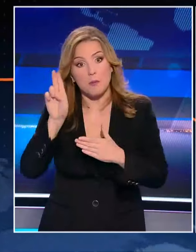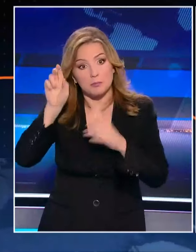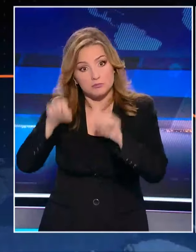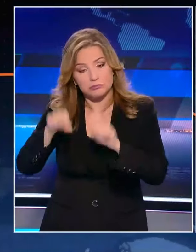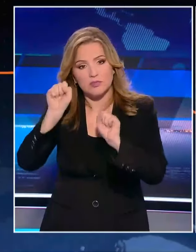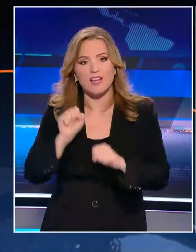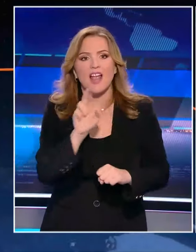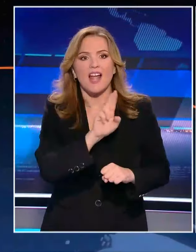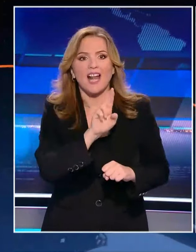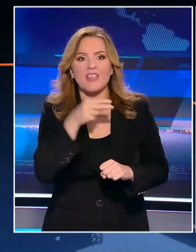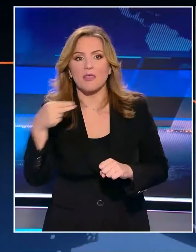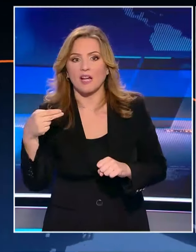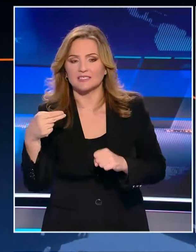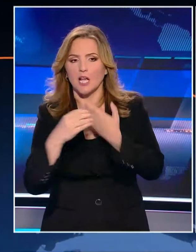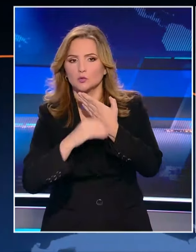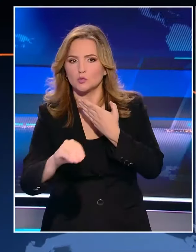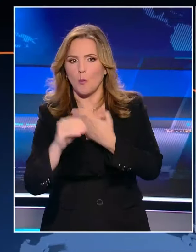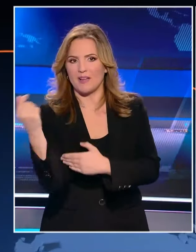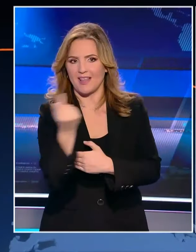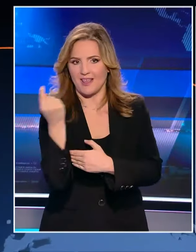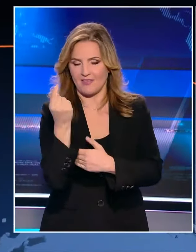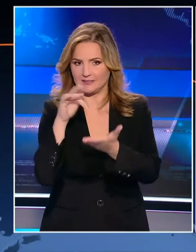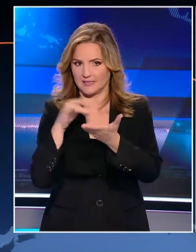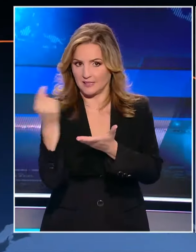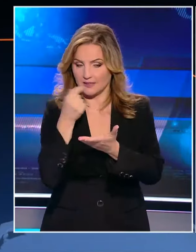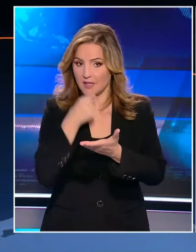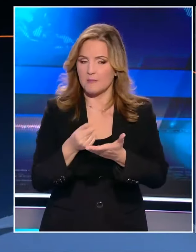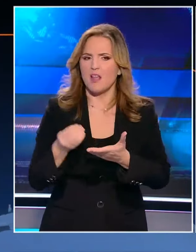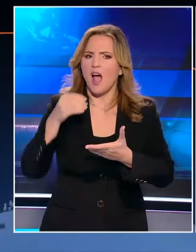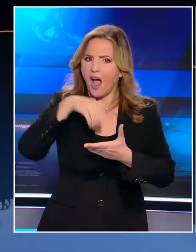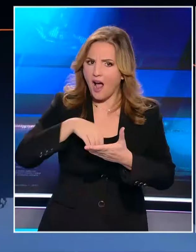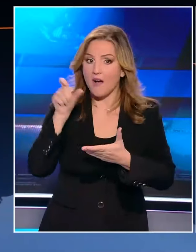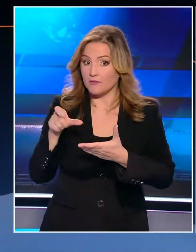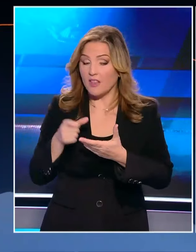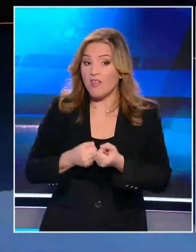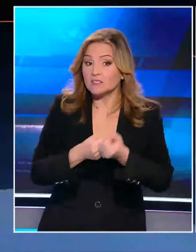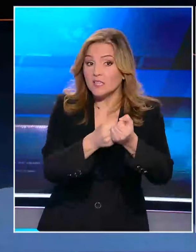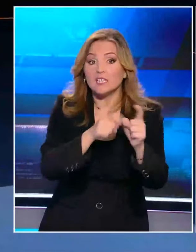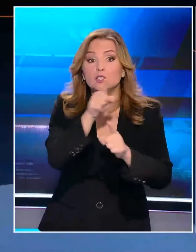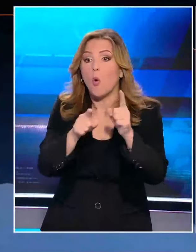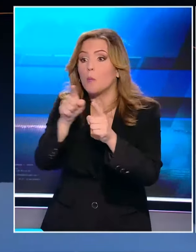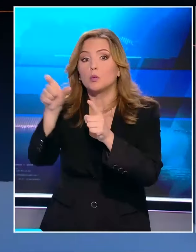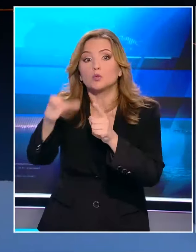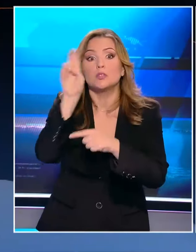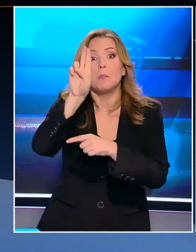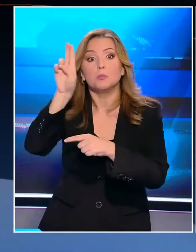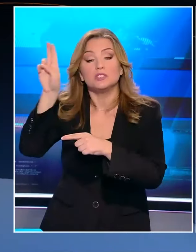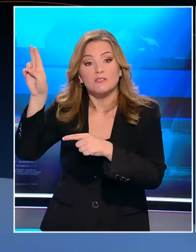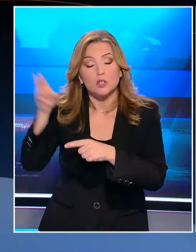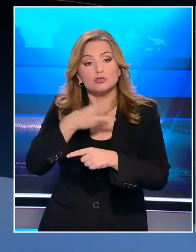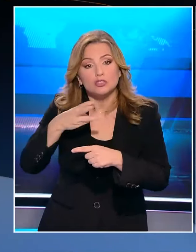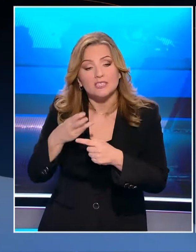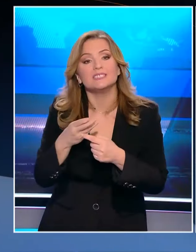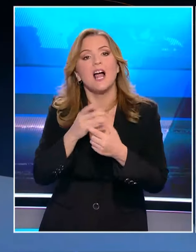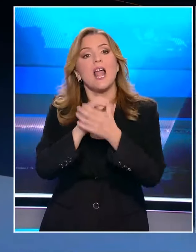περιβάλλον η Ιράνια Θρασκιά μιλώντας στο κεντρικό δελτίο του Όπιν διεμήνυσε ότι θα ταχθεί με τον υποψήφιο που θα στείλει σήμα ενότητας. Ενώ σε ρόλο πυροσβέση εμφανίστηκε και ο